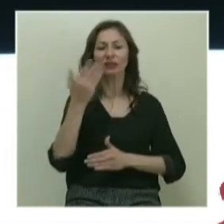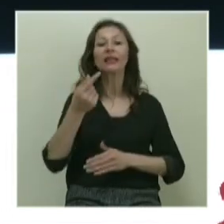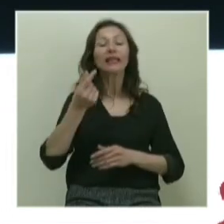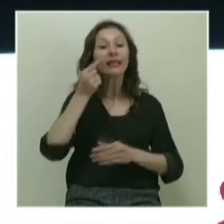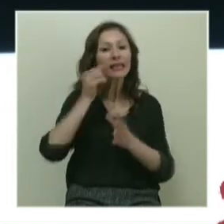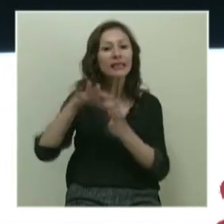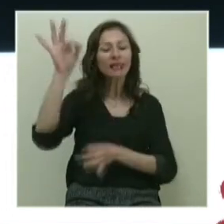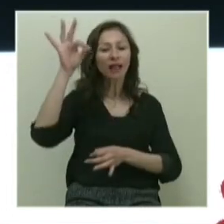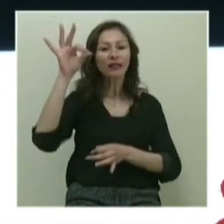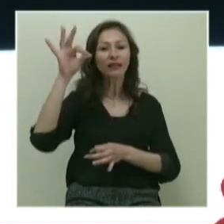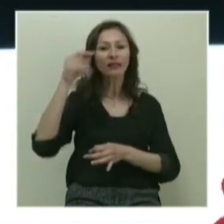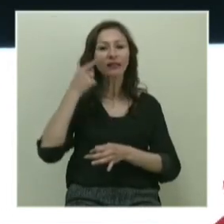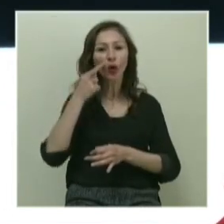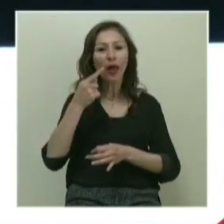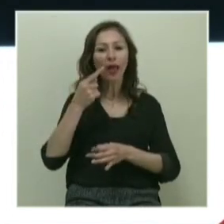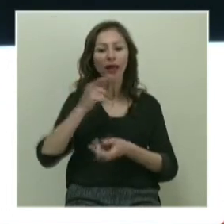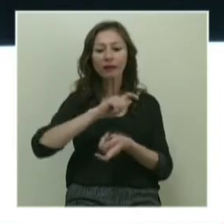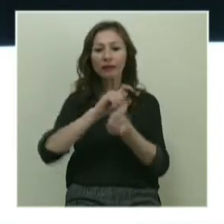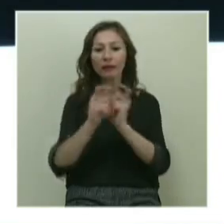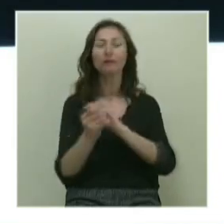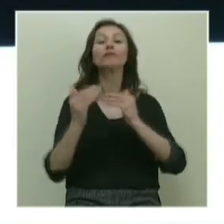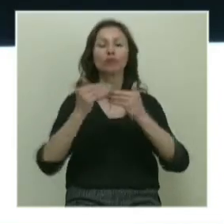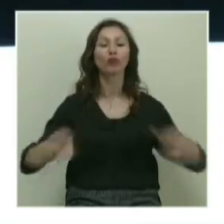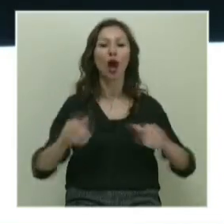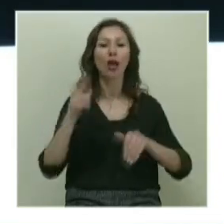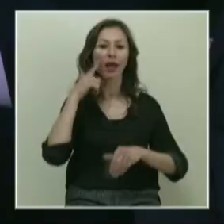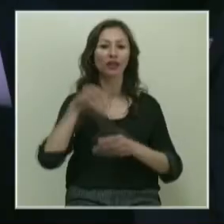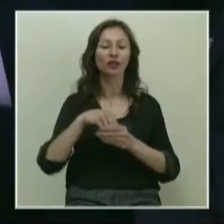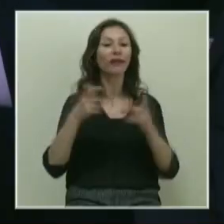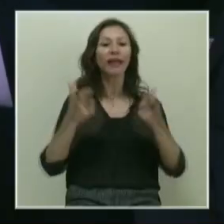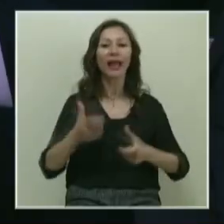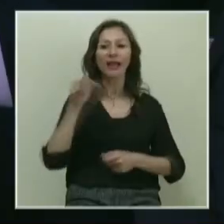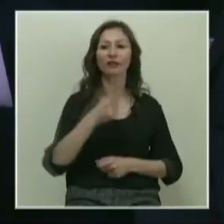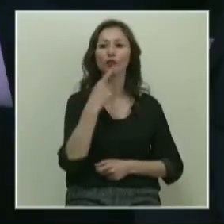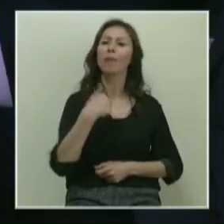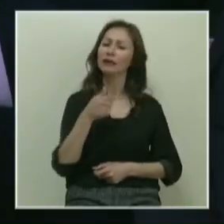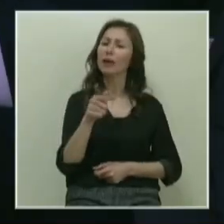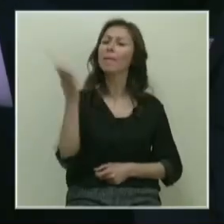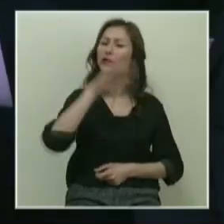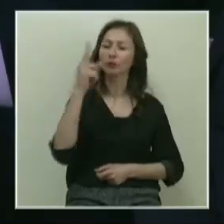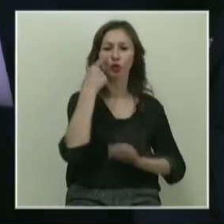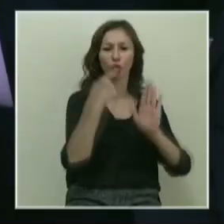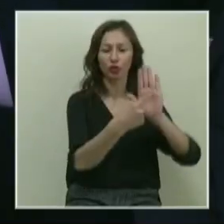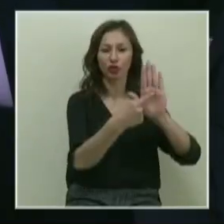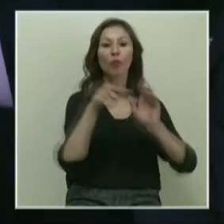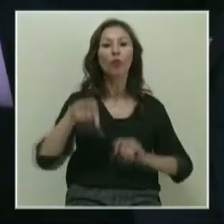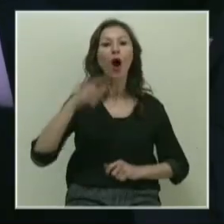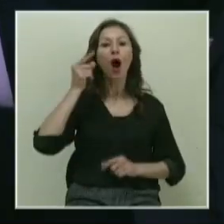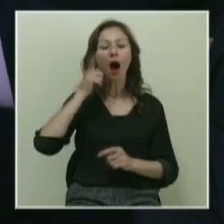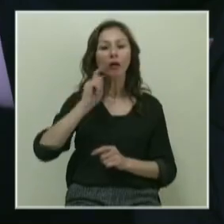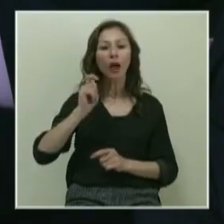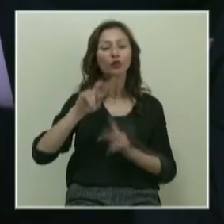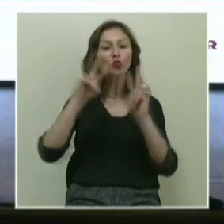evrimine müdahale noktasında nasıl olduğumuzu, olayın nereye geldiğini anlatıyor. Ben size başka bir şey göstereceğim. Bu adam